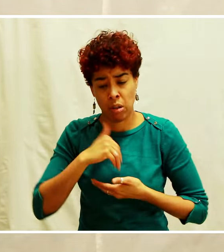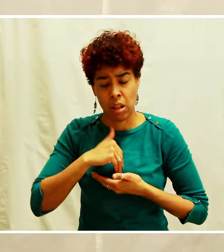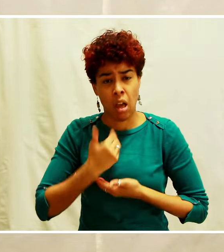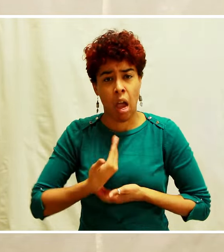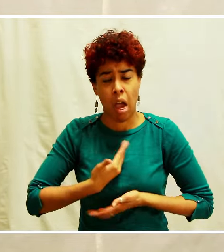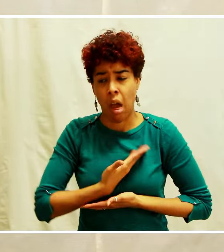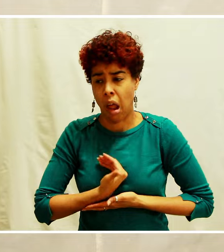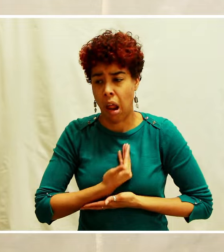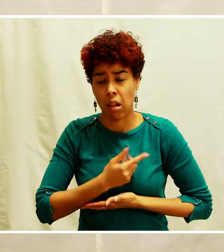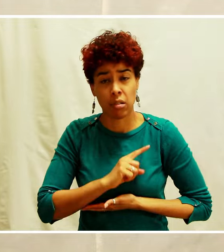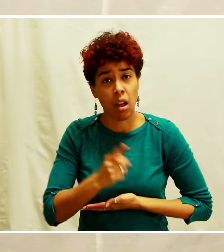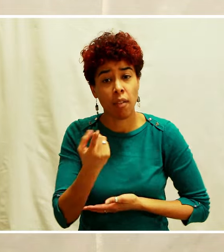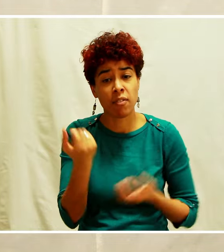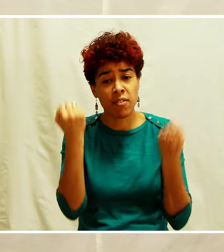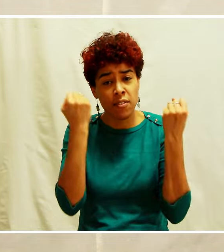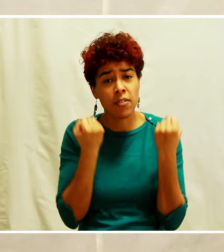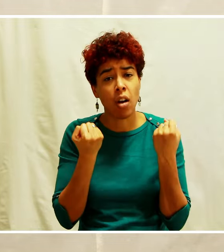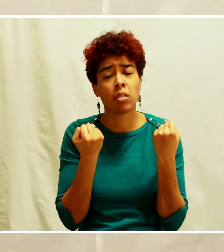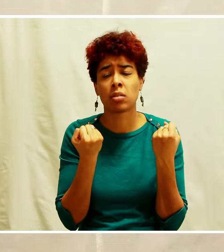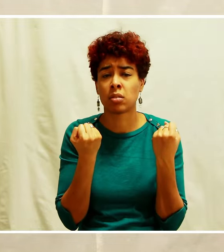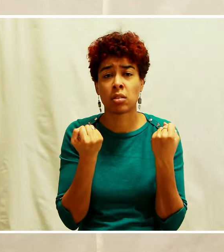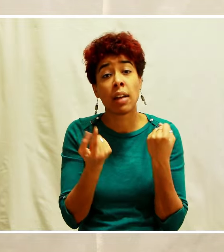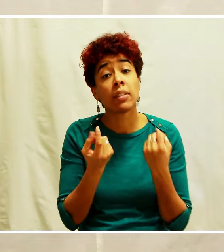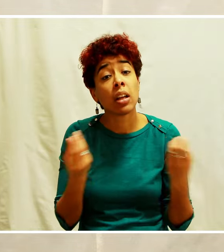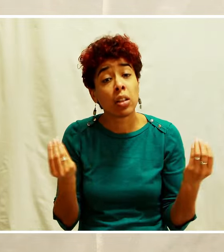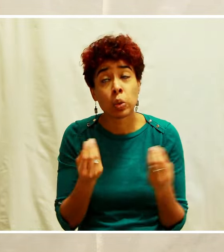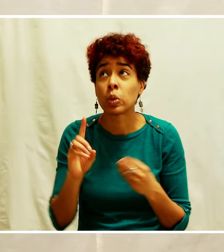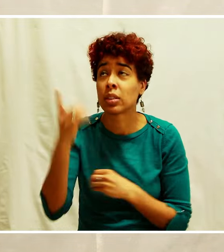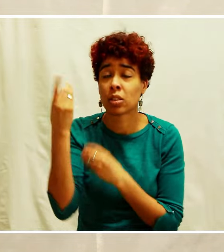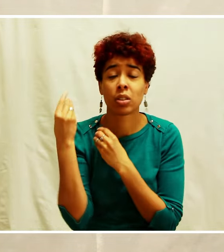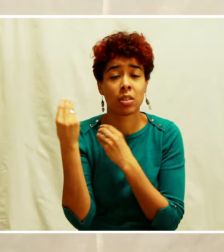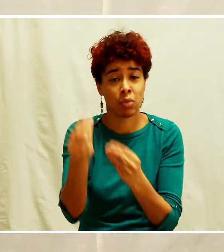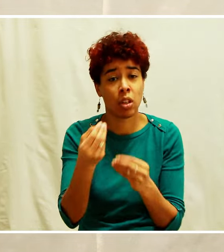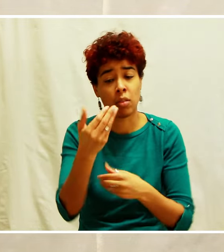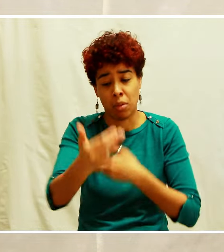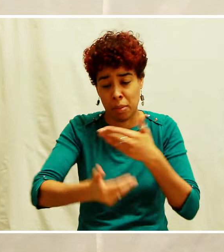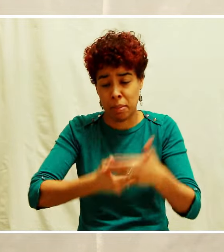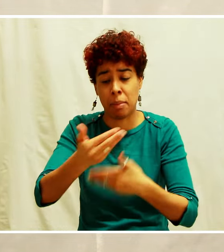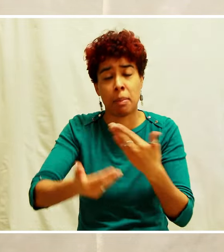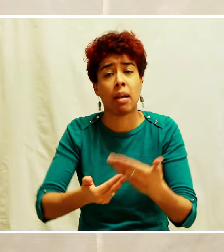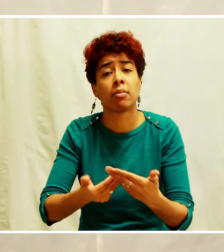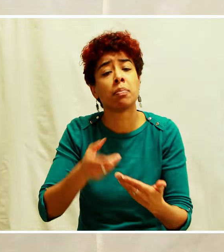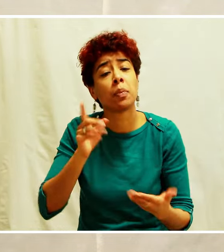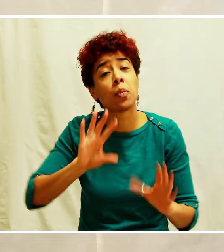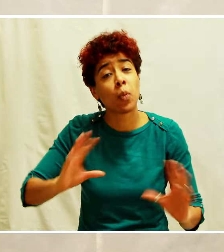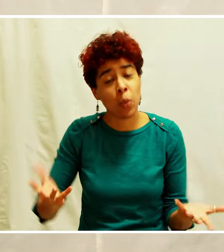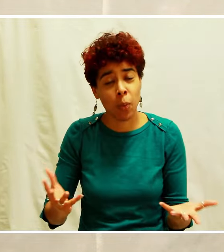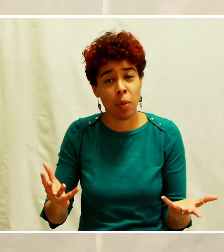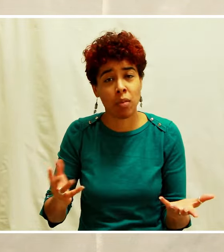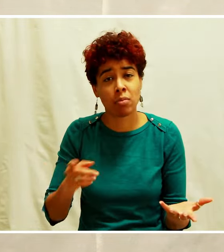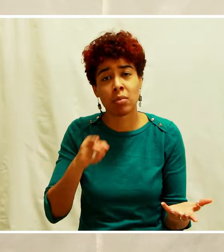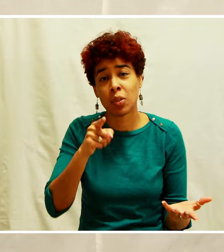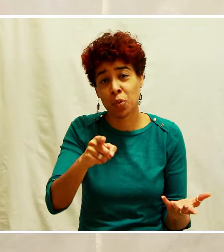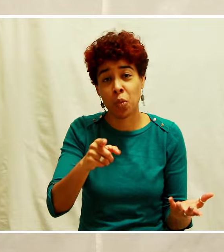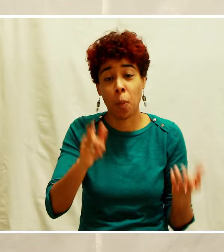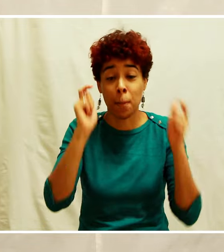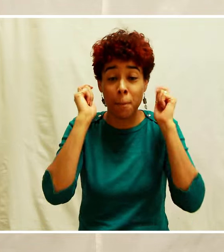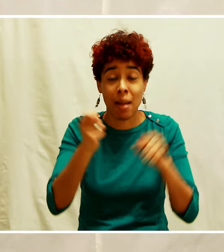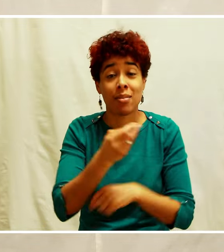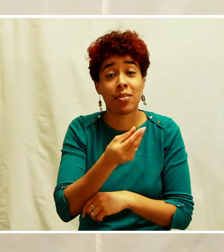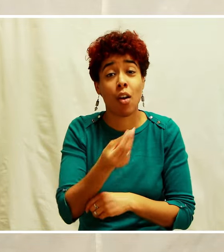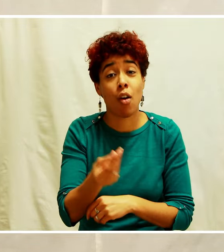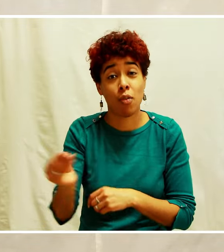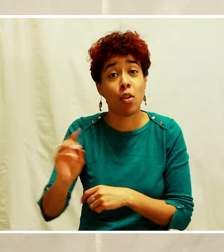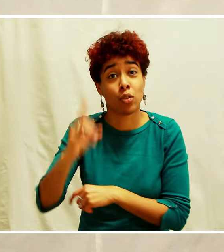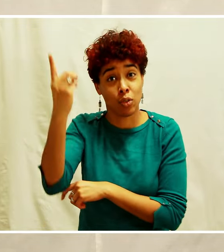Parce que votre force, votre résistance, votre avancée, tient au fait que vous êtes enfants de Dieu